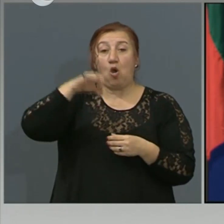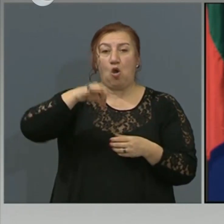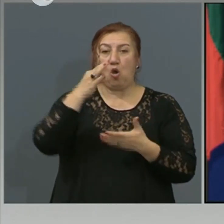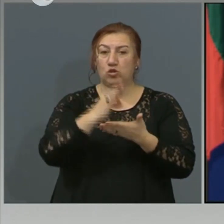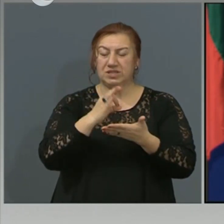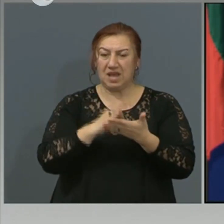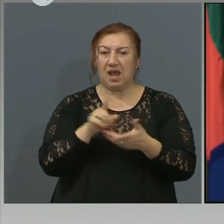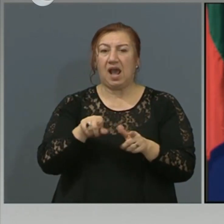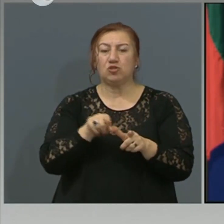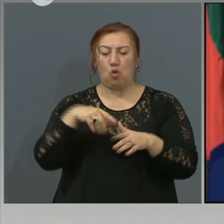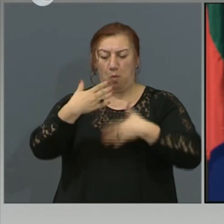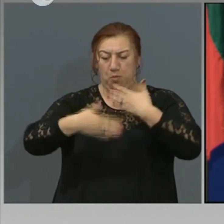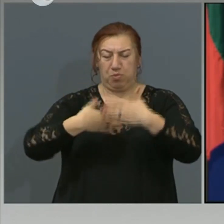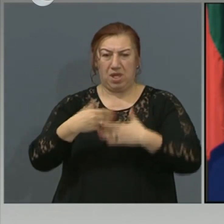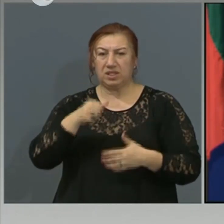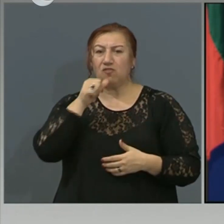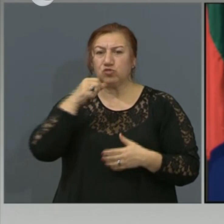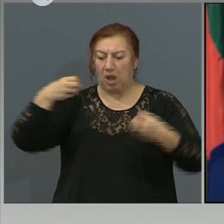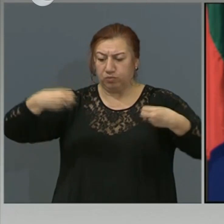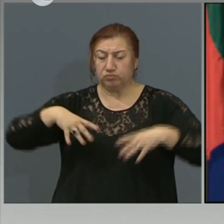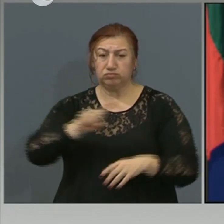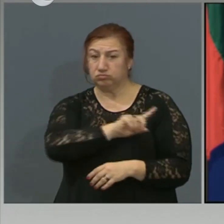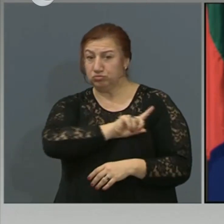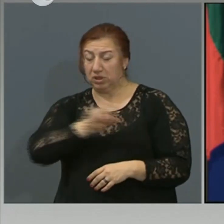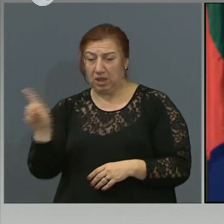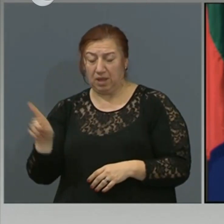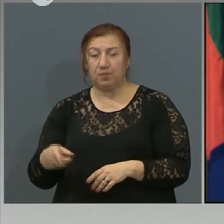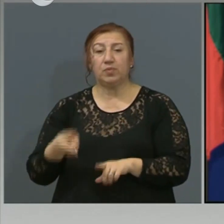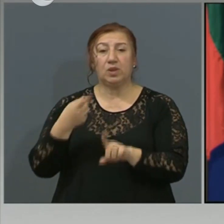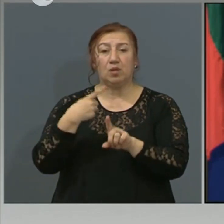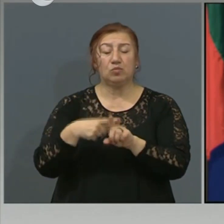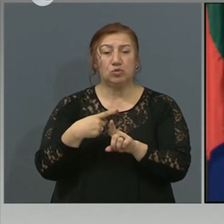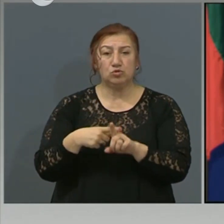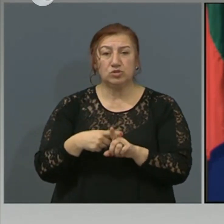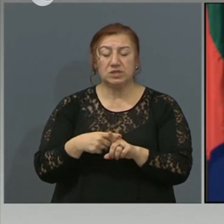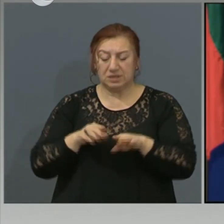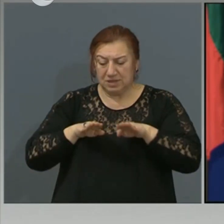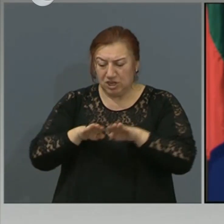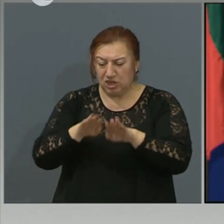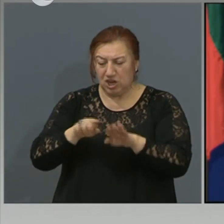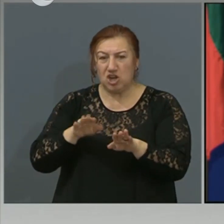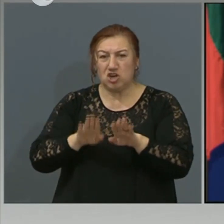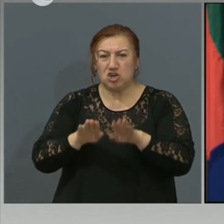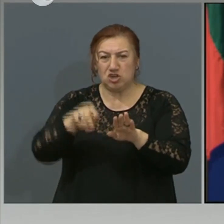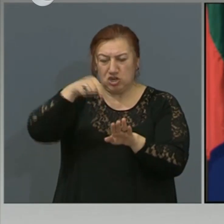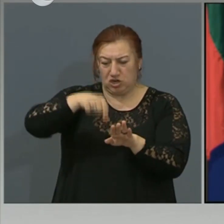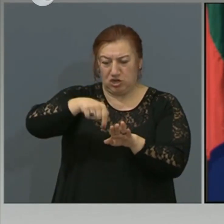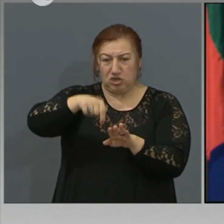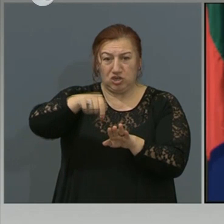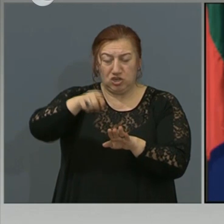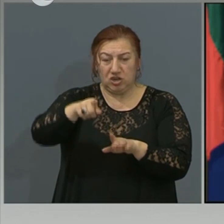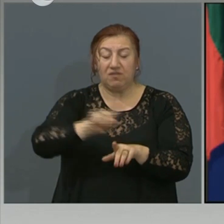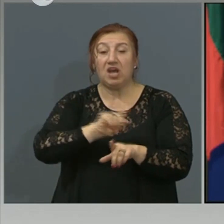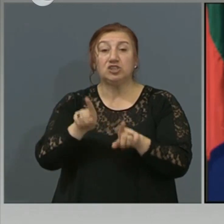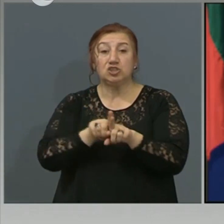водонепропускливост и ние го докладвахме това нещо и водонепропускливост на шевовете, което е ахилесовата пета